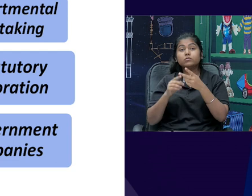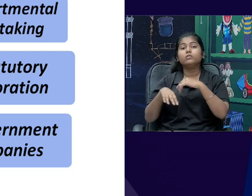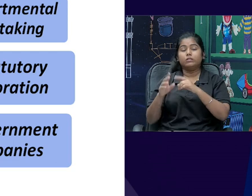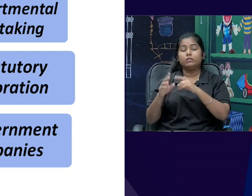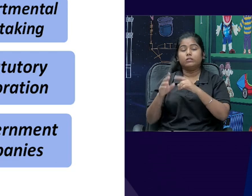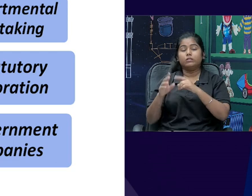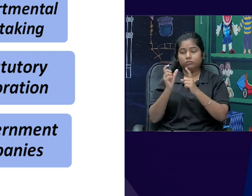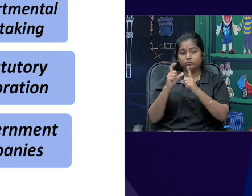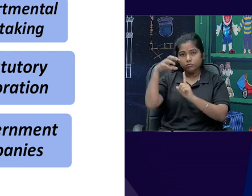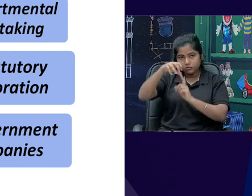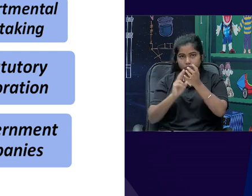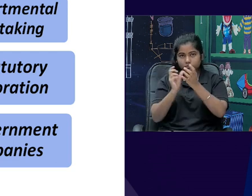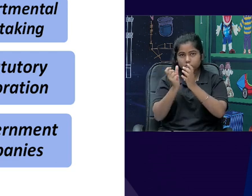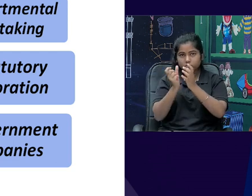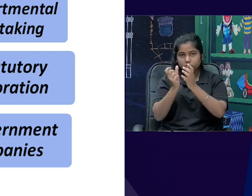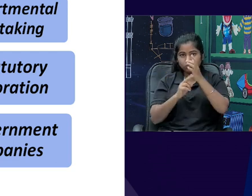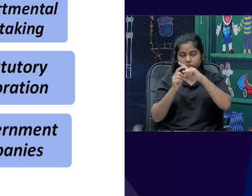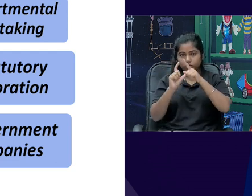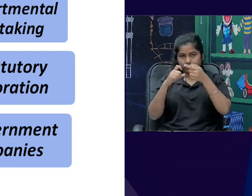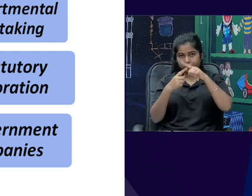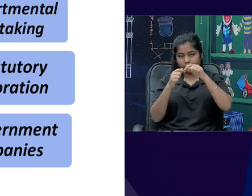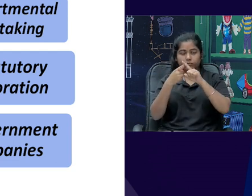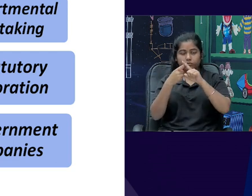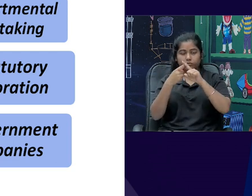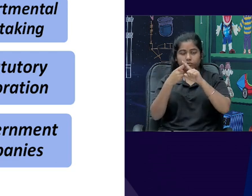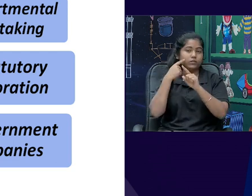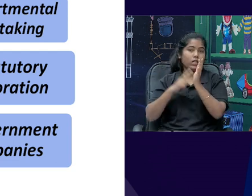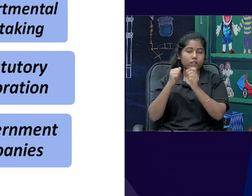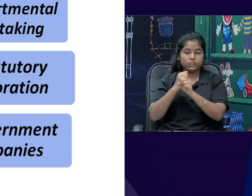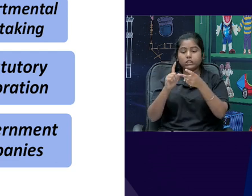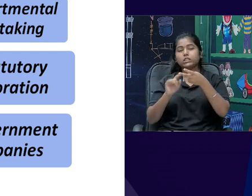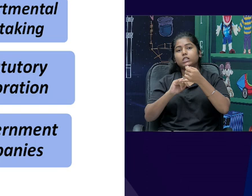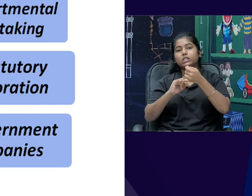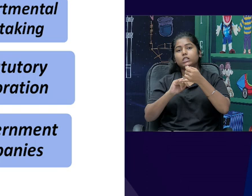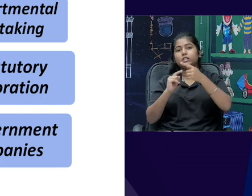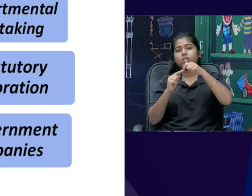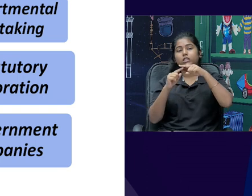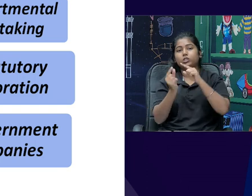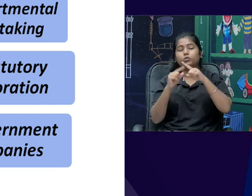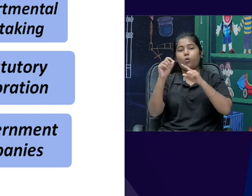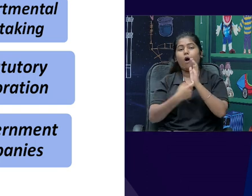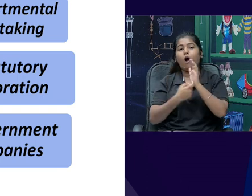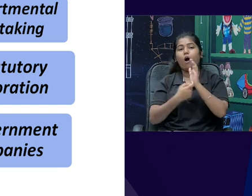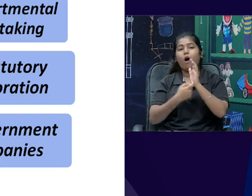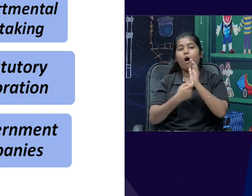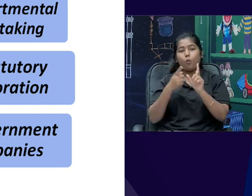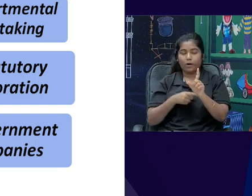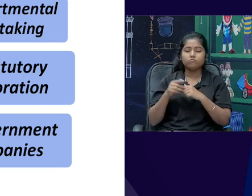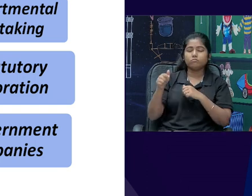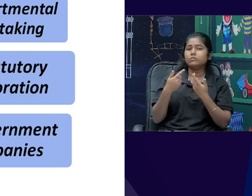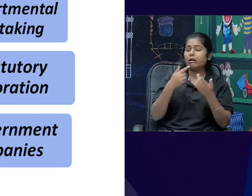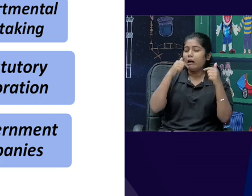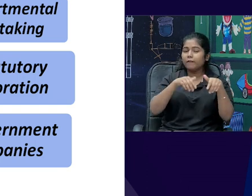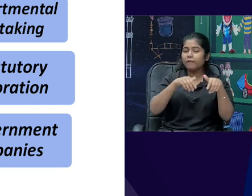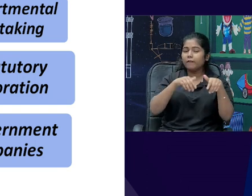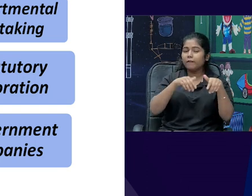statutory corporations, and government companies. Sir, क्योंकि हमारा focus inclusive classroom में